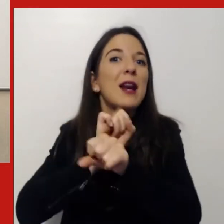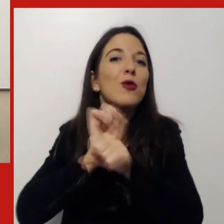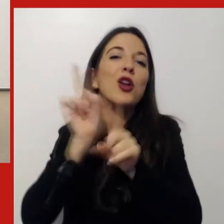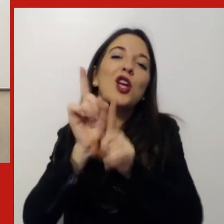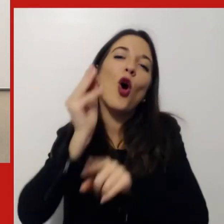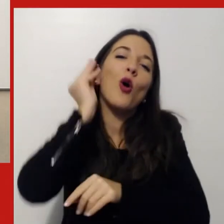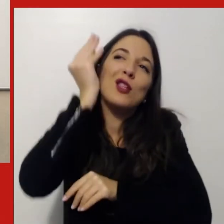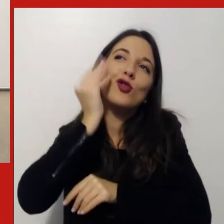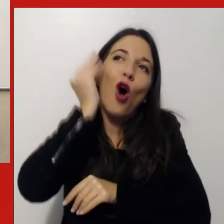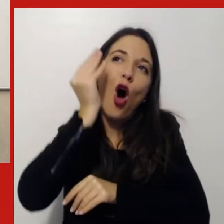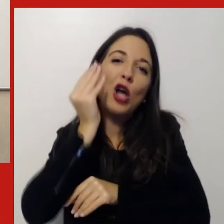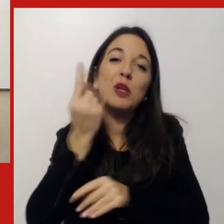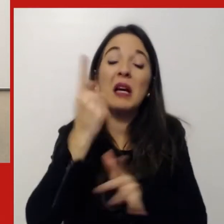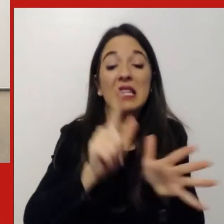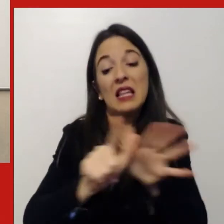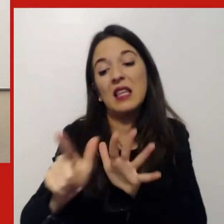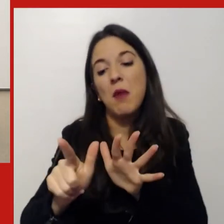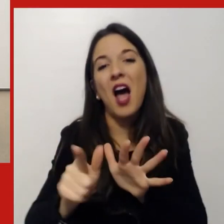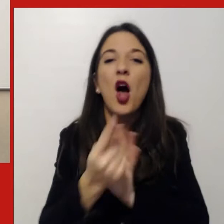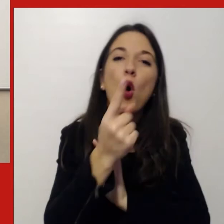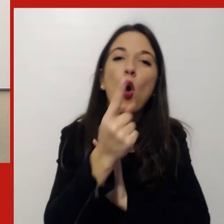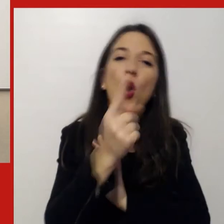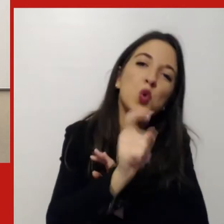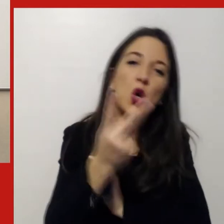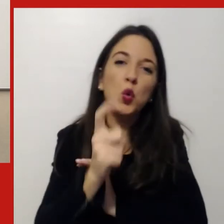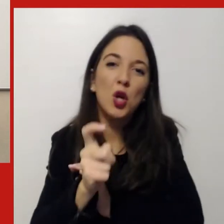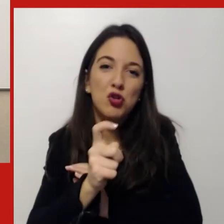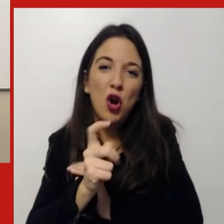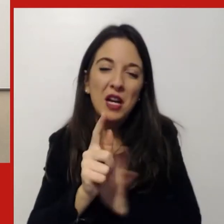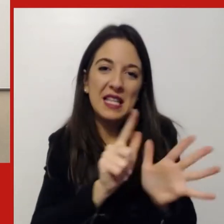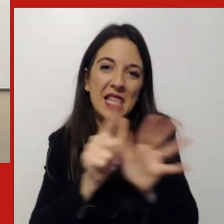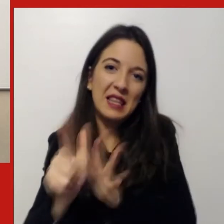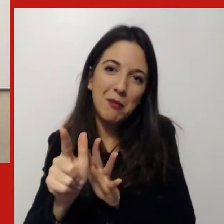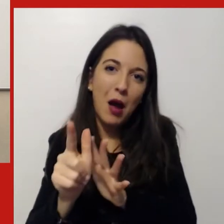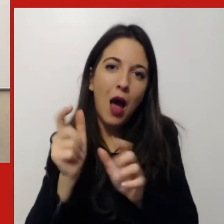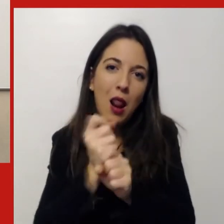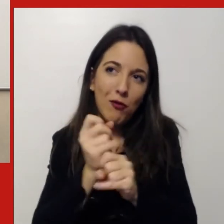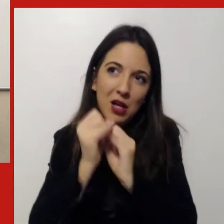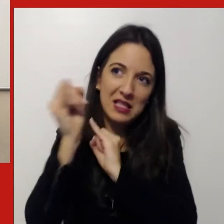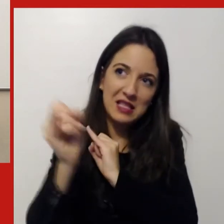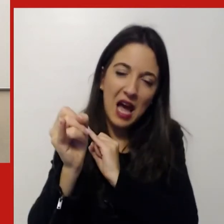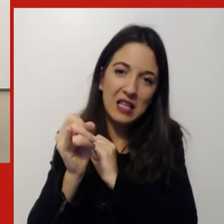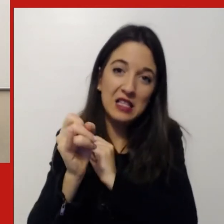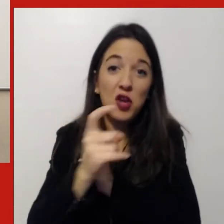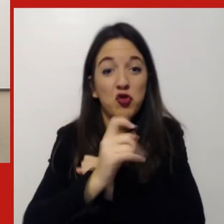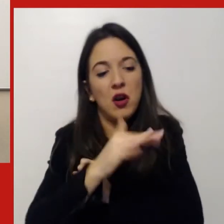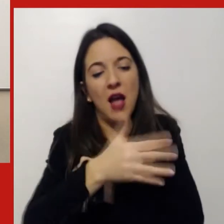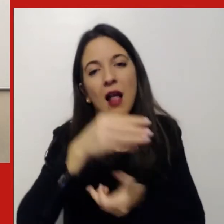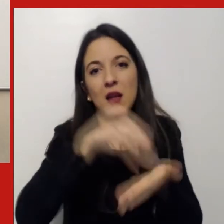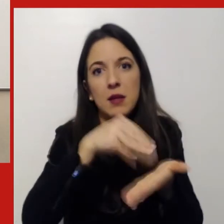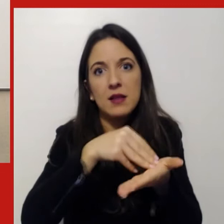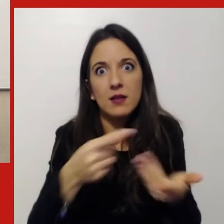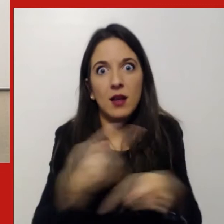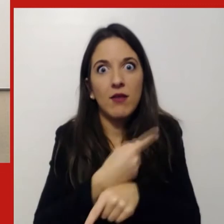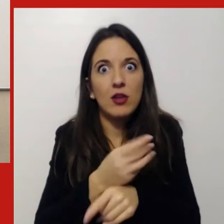un switch off così veloce, così repentino, effettivamente è andato questa grande onda. Ecco,